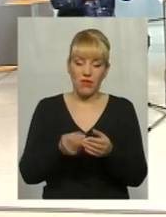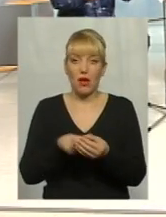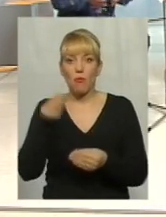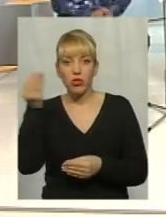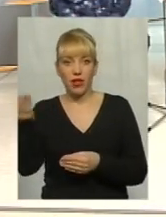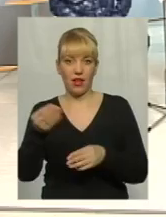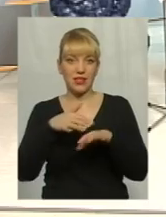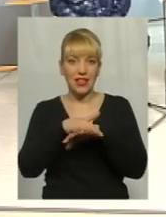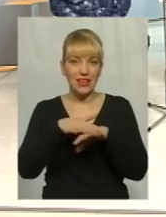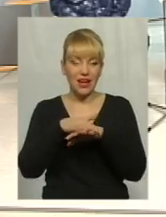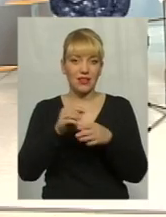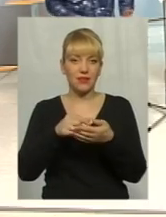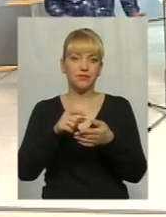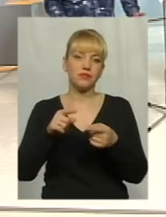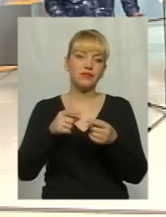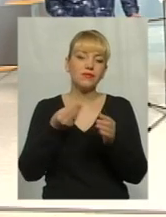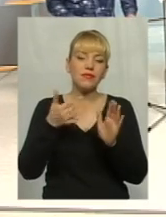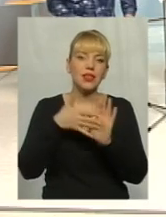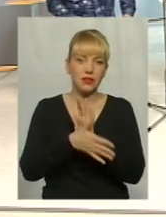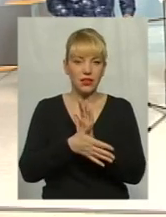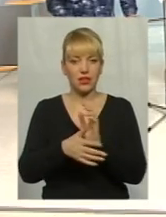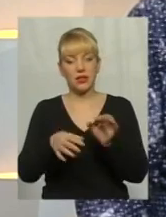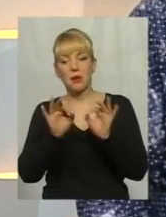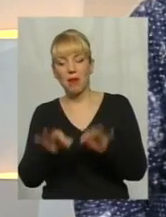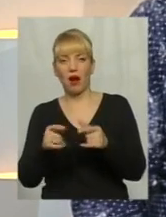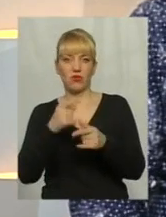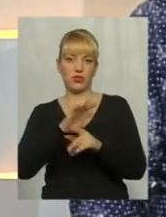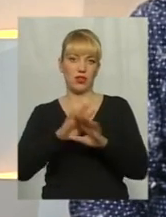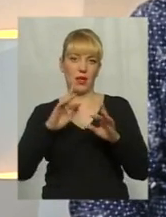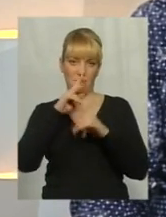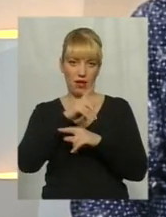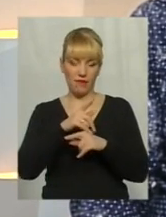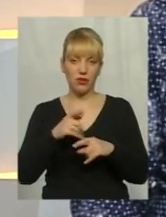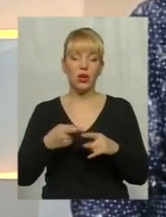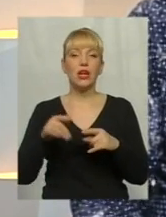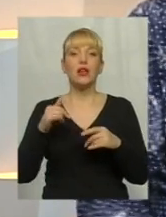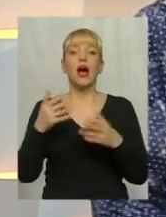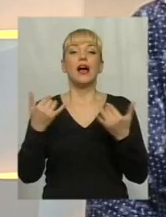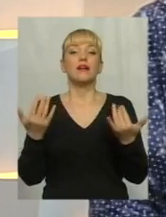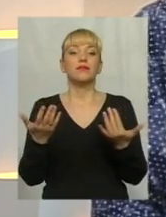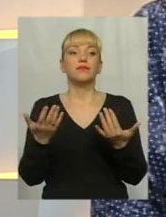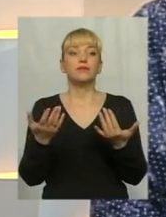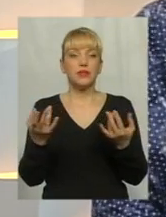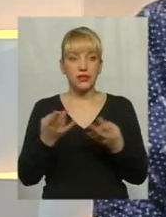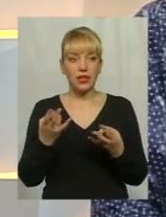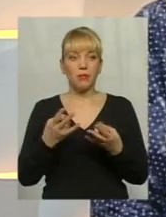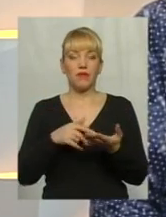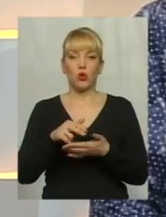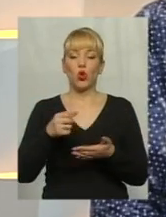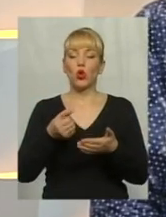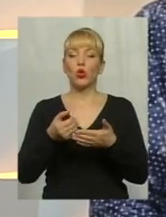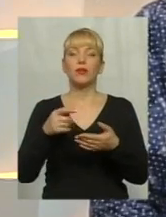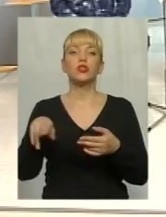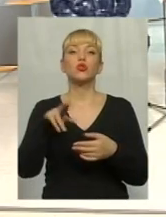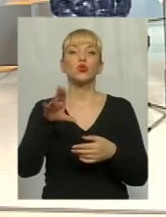чи вона правильно порахувала це. Розумієте, наскільки абсурдна ситуація. Ну, для чогось вона, напевно, робилась. Не знаю, як, але треба виходити. До протестних